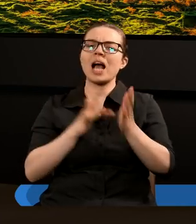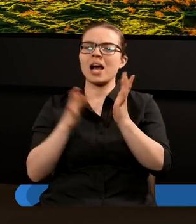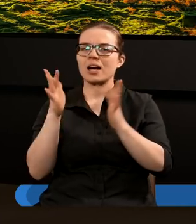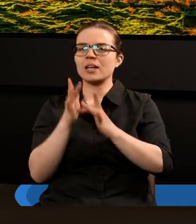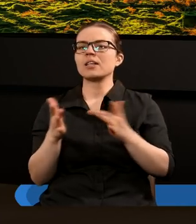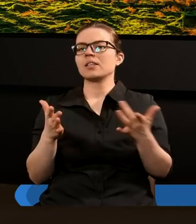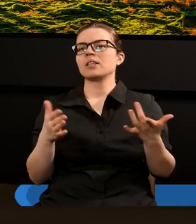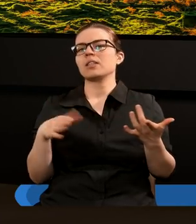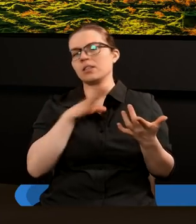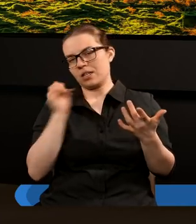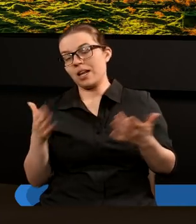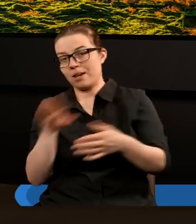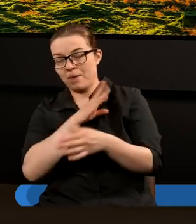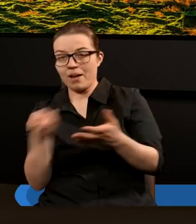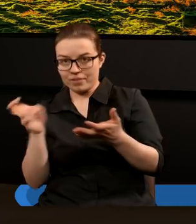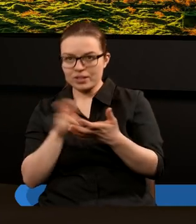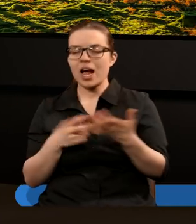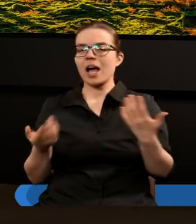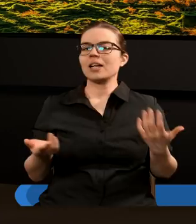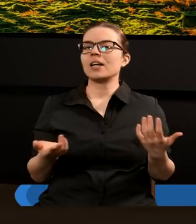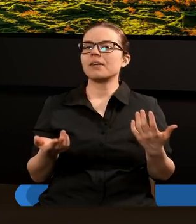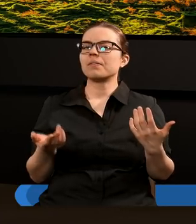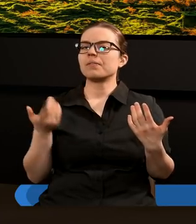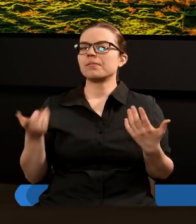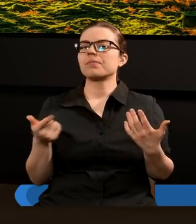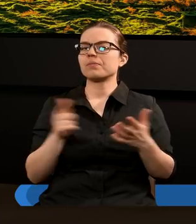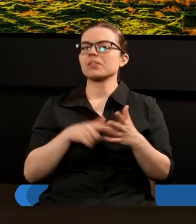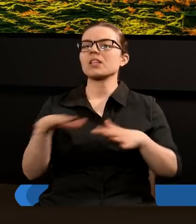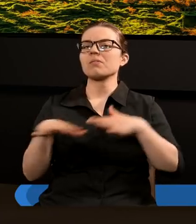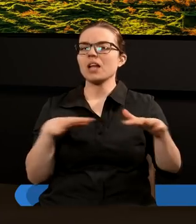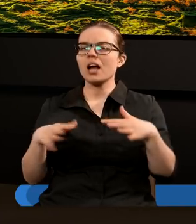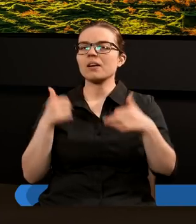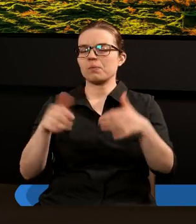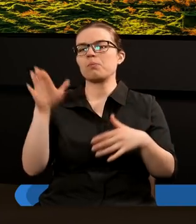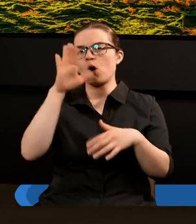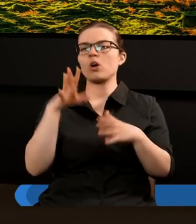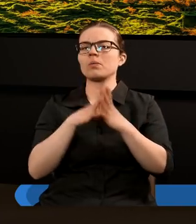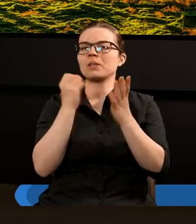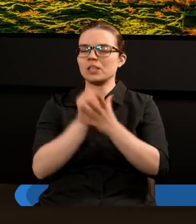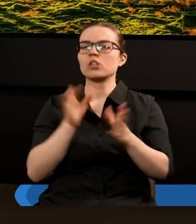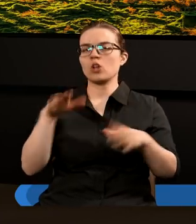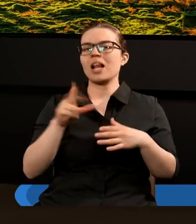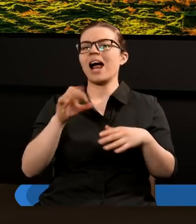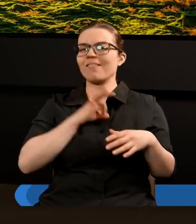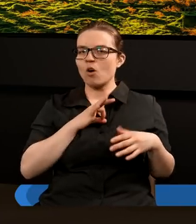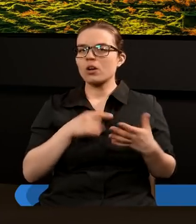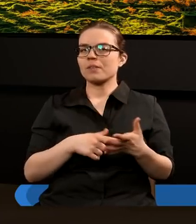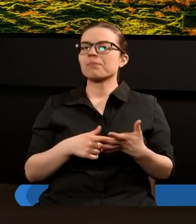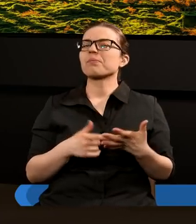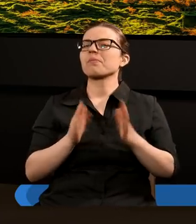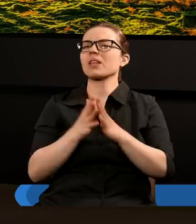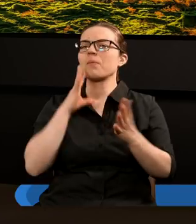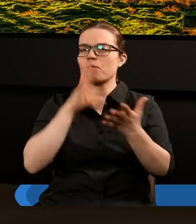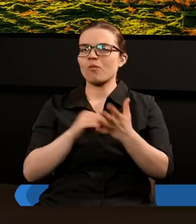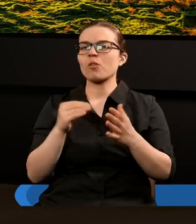ginie i zmartwychwstaje i która właśnie w miejsce Bożych przykazań ustanawia swoje. W Księdze